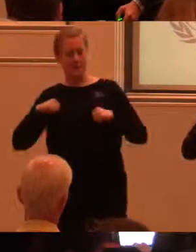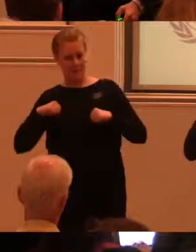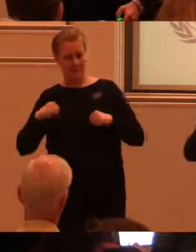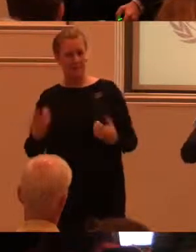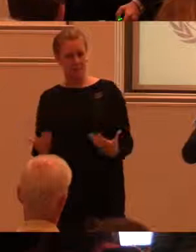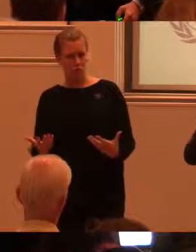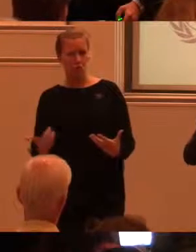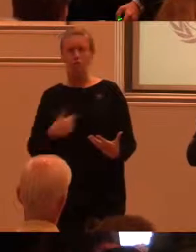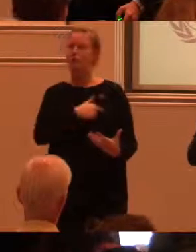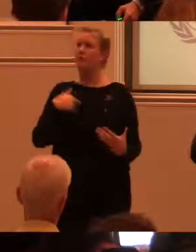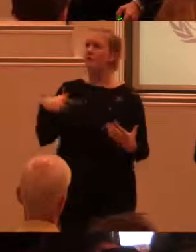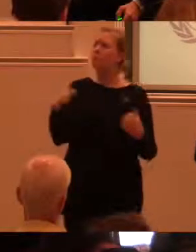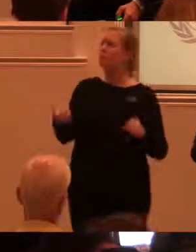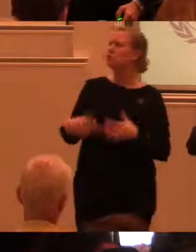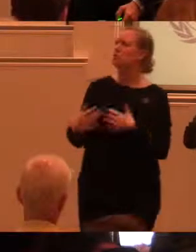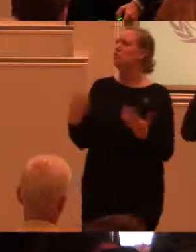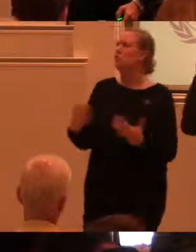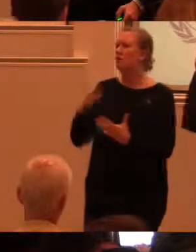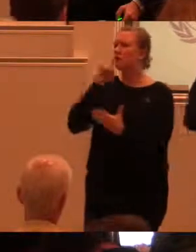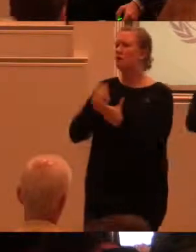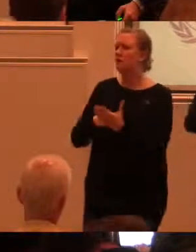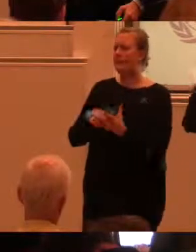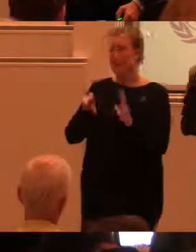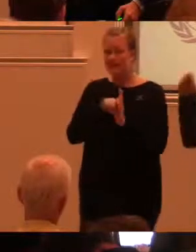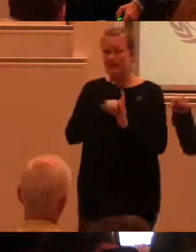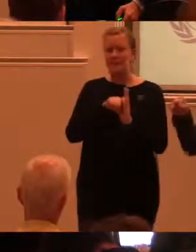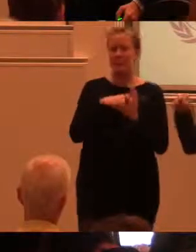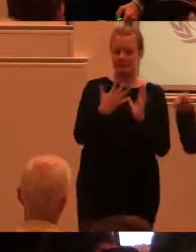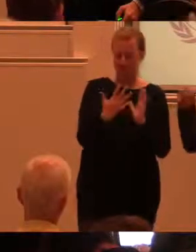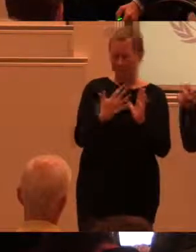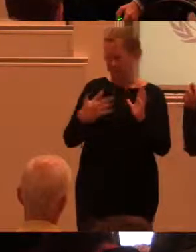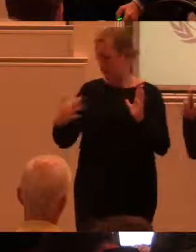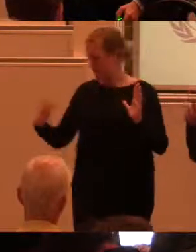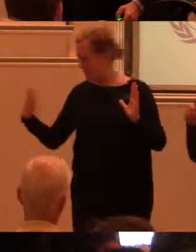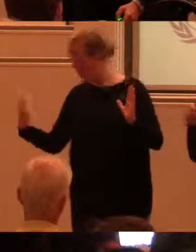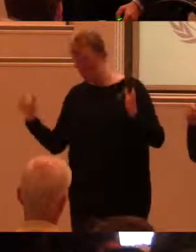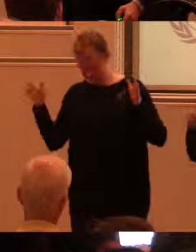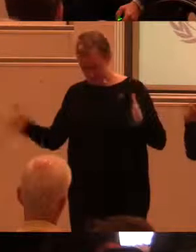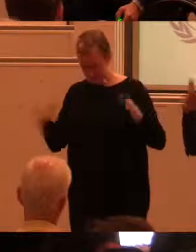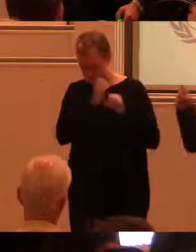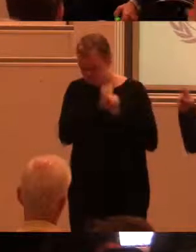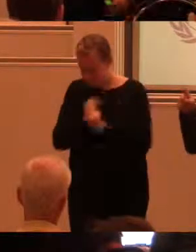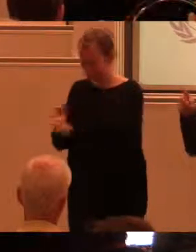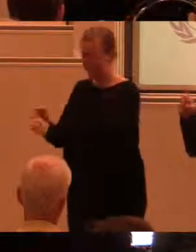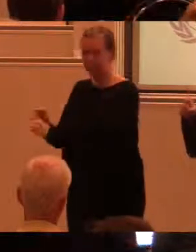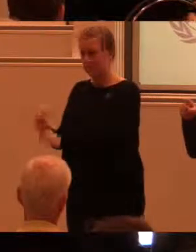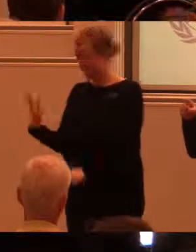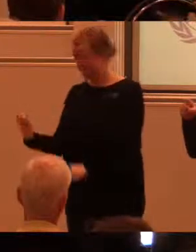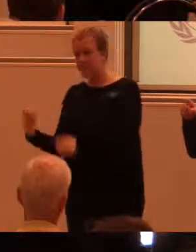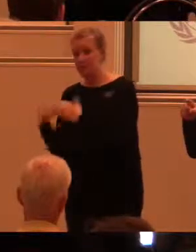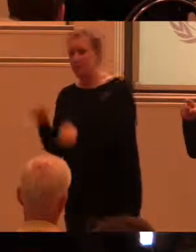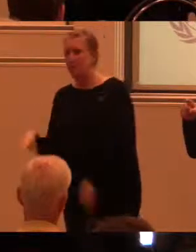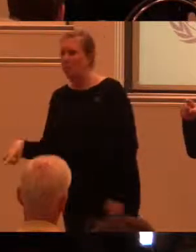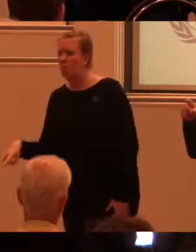behöver vi göra för att artikel 5 till 30 ska upprätthållas? Artikel 30 vad handlar den om?